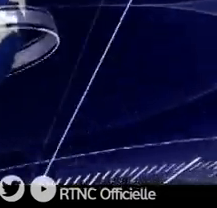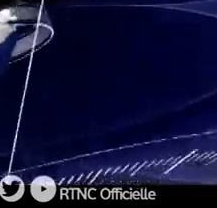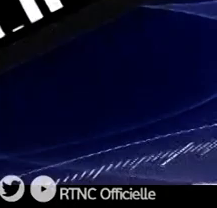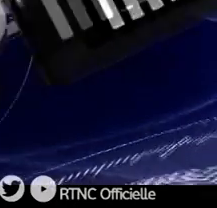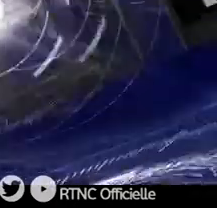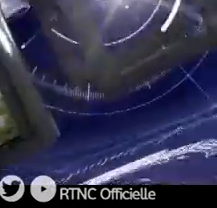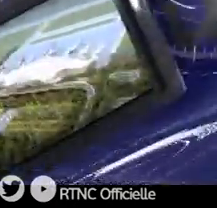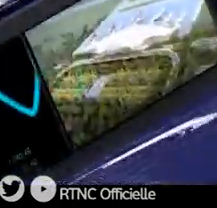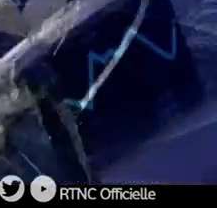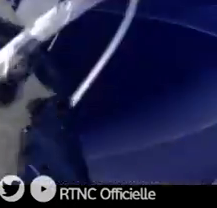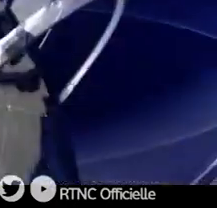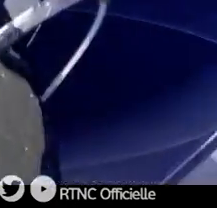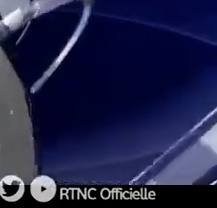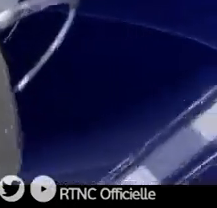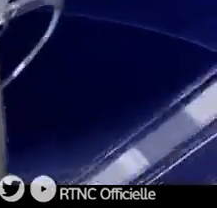Générique